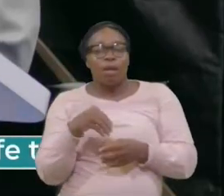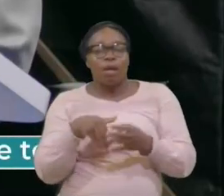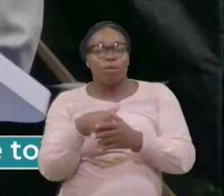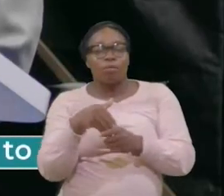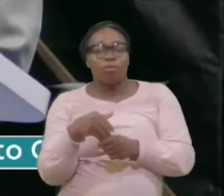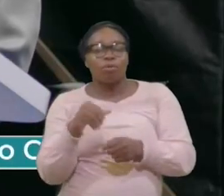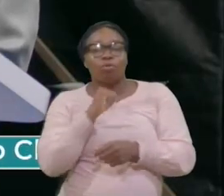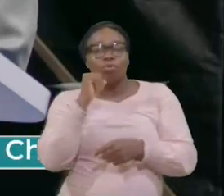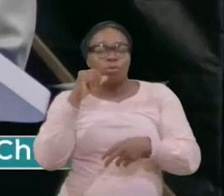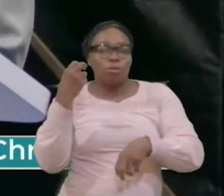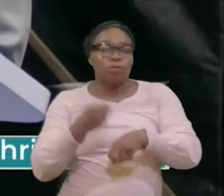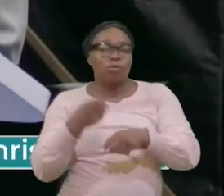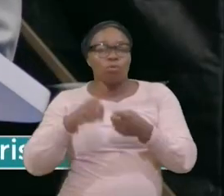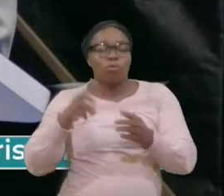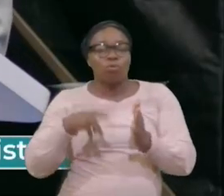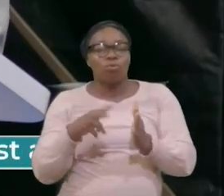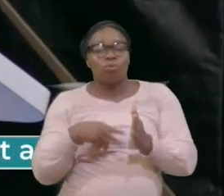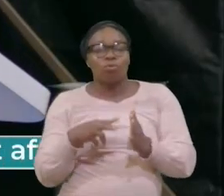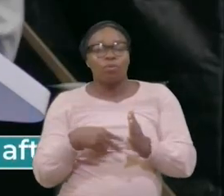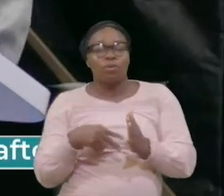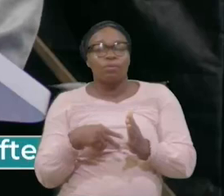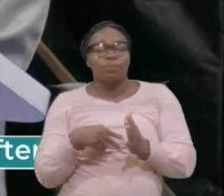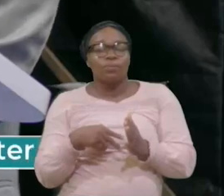Pour que le suivi, Ne soit pas difficile,